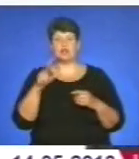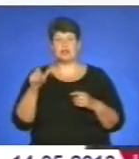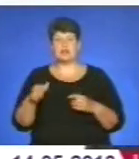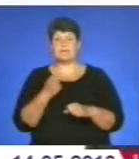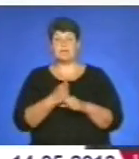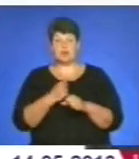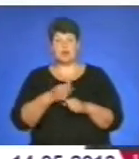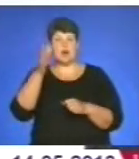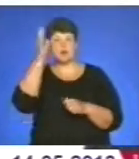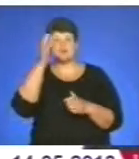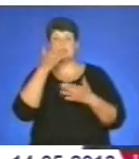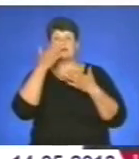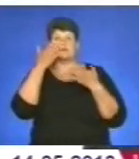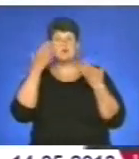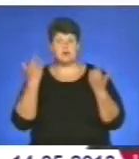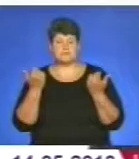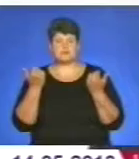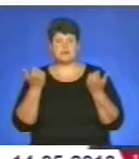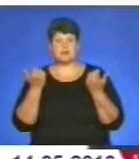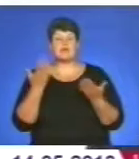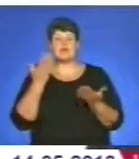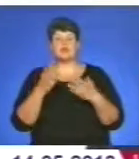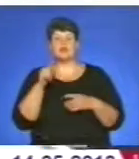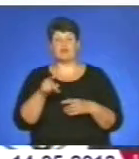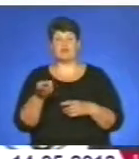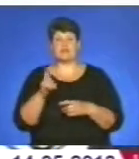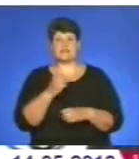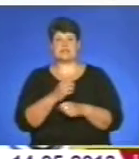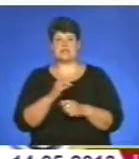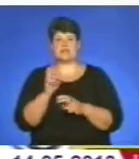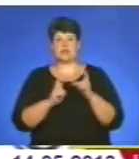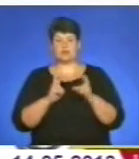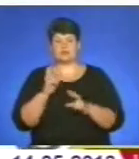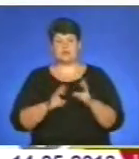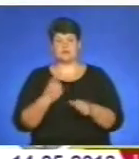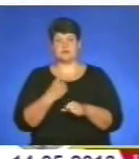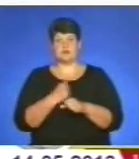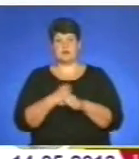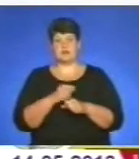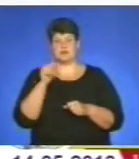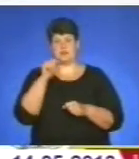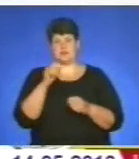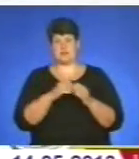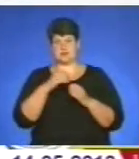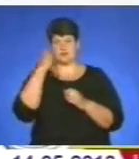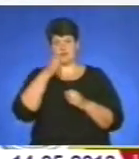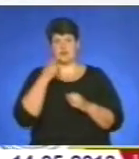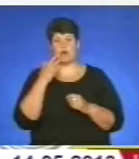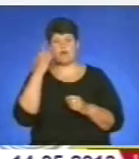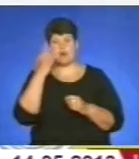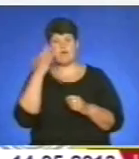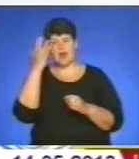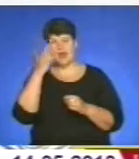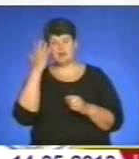відповідної нема. Якщо ви прийшли з виробництва, працювали 10 років за якоюсь там професією, то ви уявляєте,